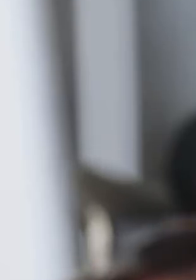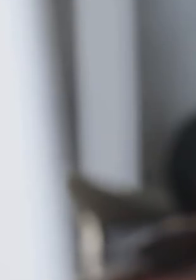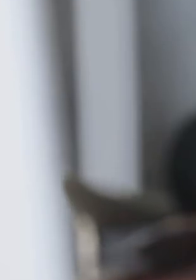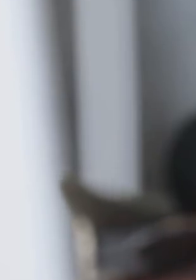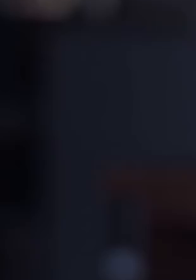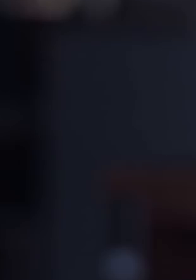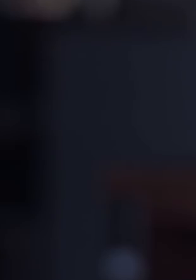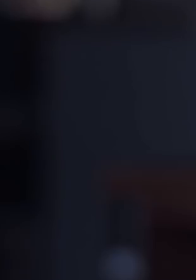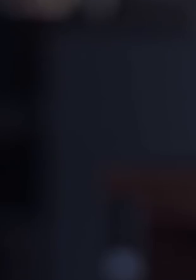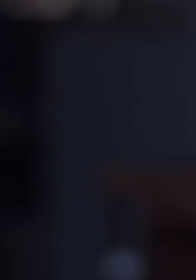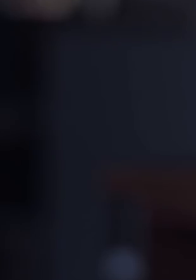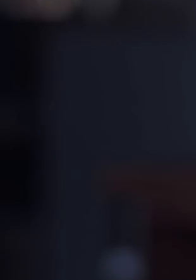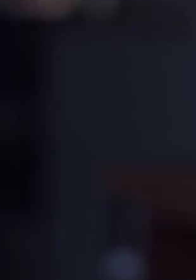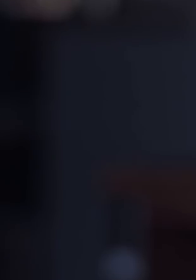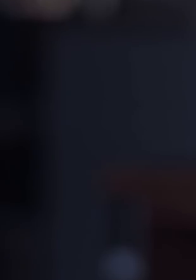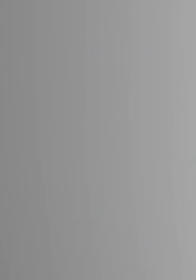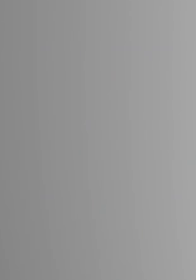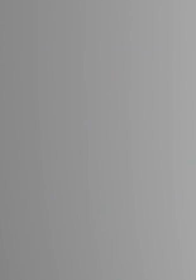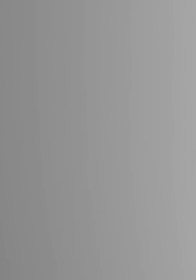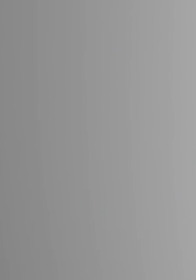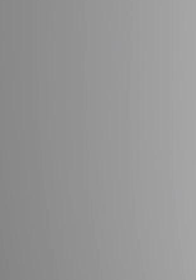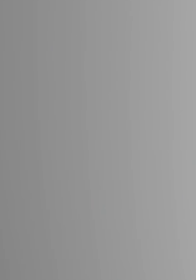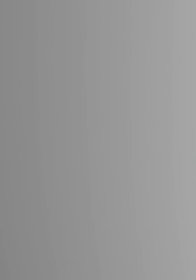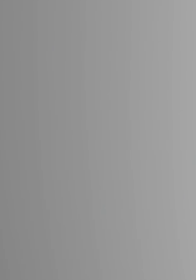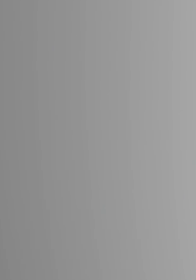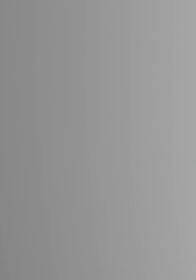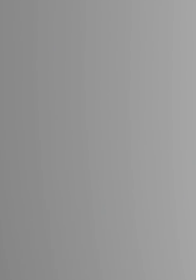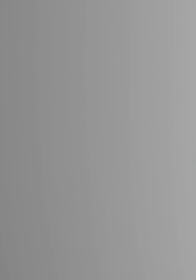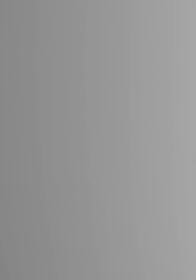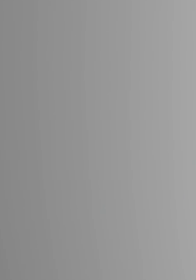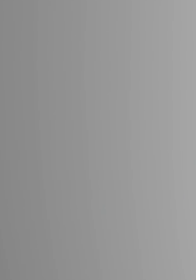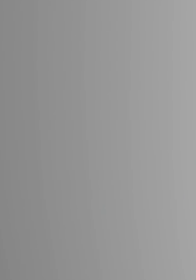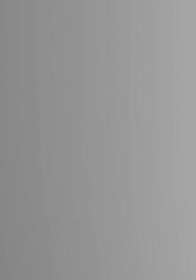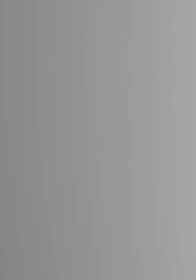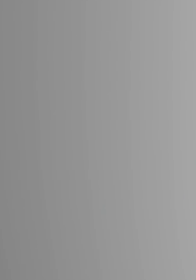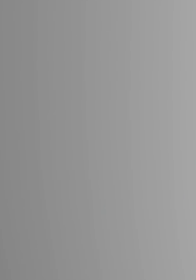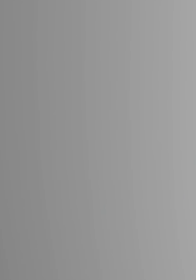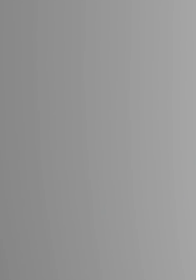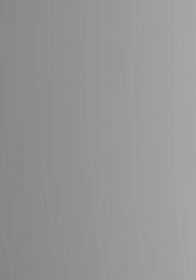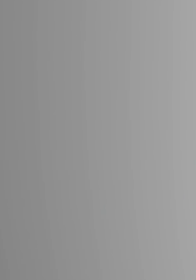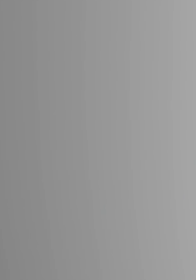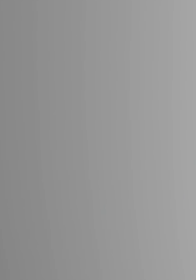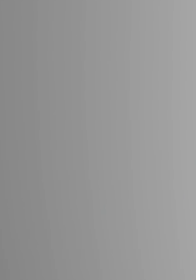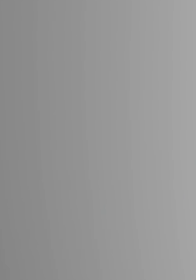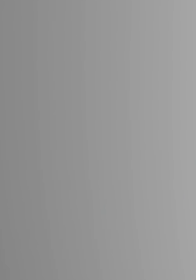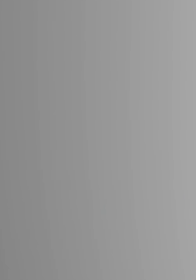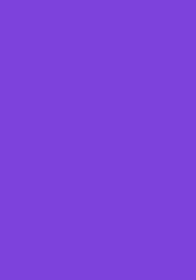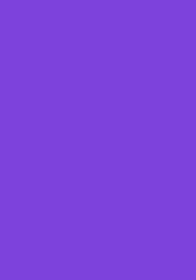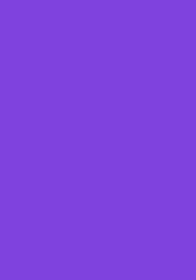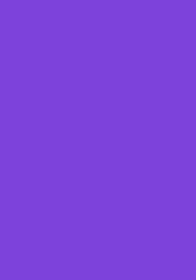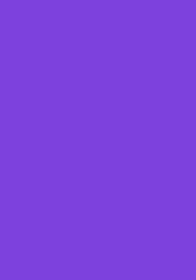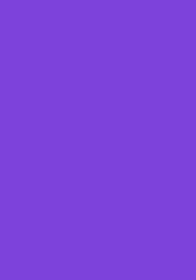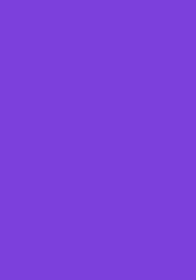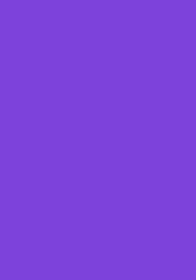נמשל אובמה, בלמת מבצע קסנדרה. נבואת קסנדרה, סדרה חדשה. רביעי הבא.